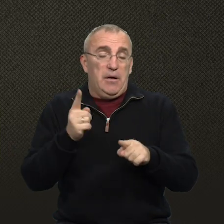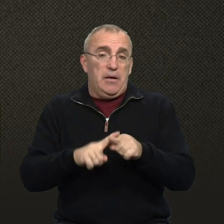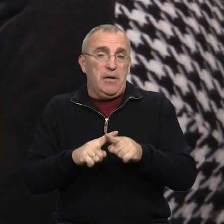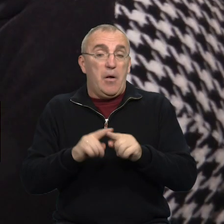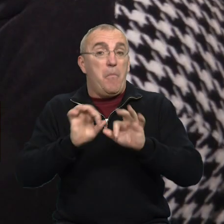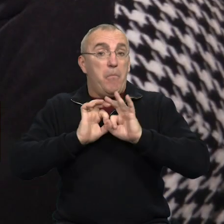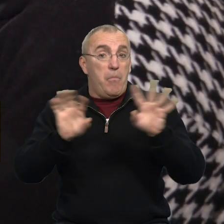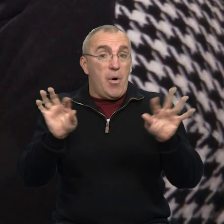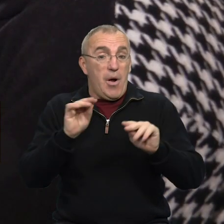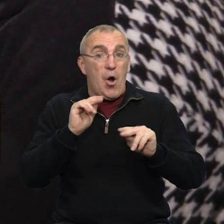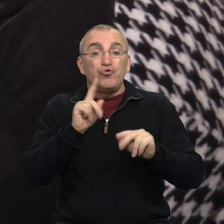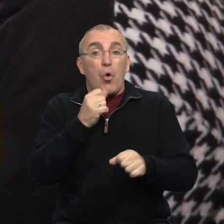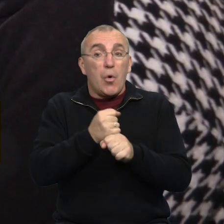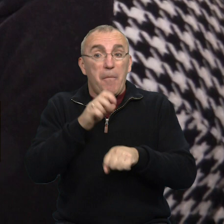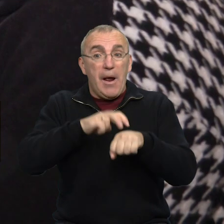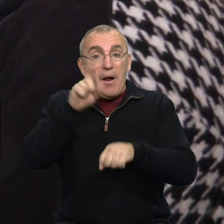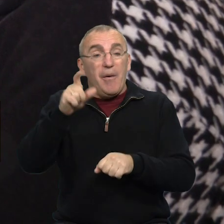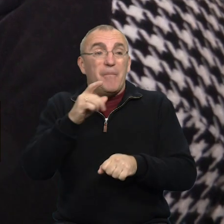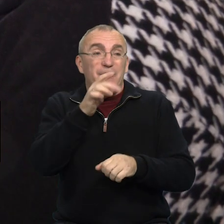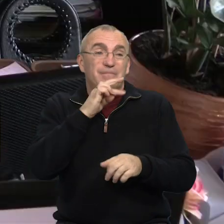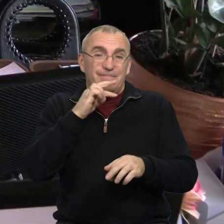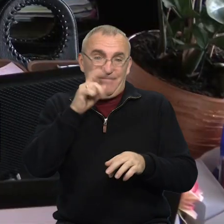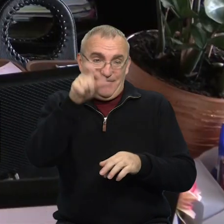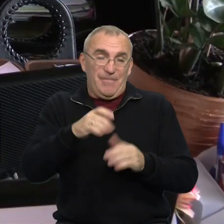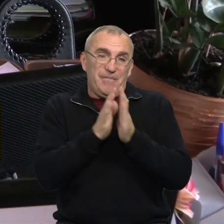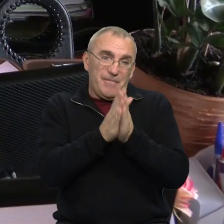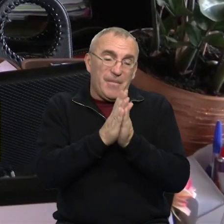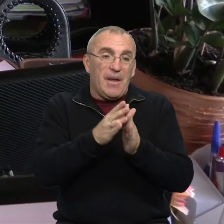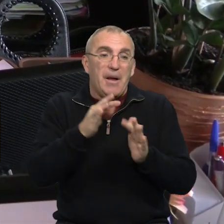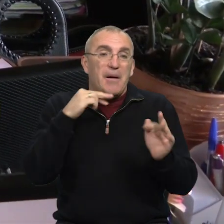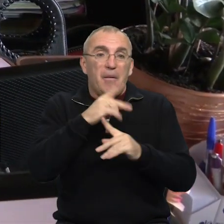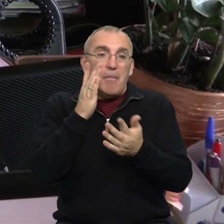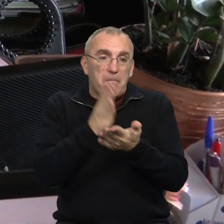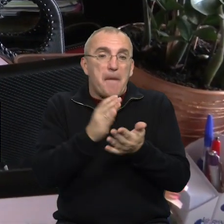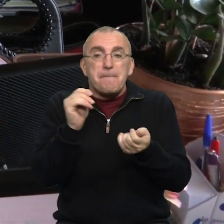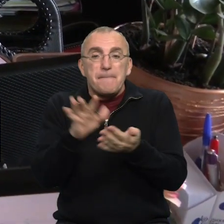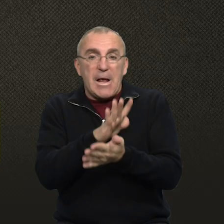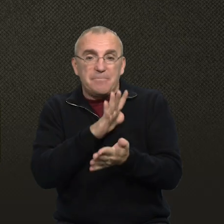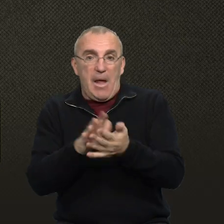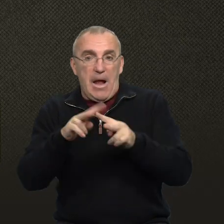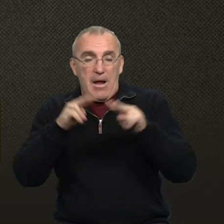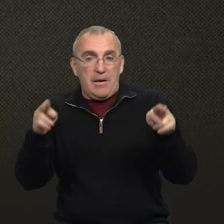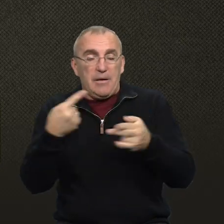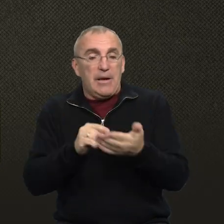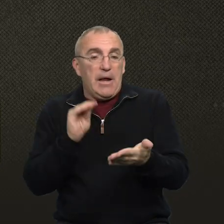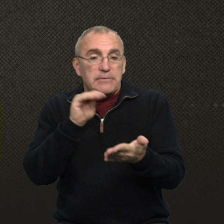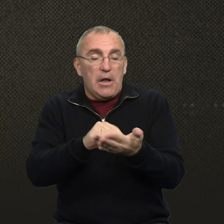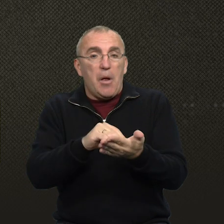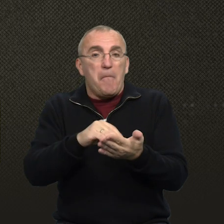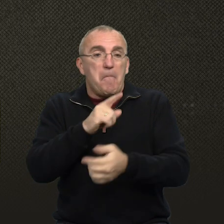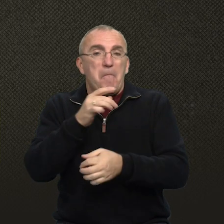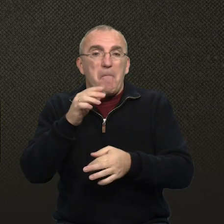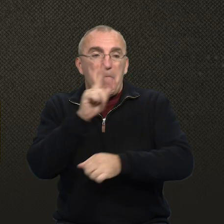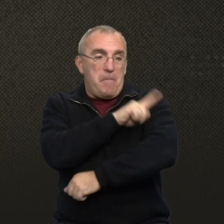статистики немає. Пояснює, що робити лікарям, якщо пацієнт просить призначити препарат, маючи його безплатний аналог. Він має зазначити це в медичній